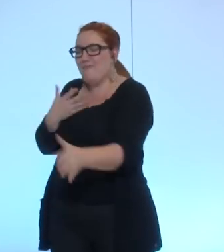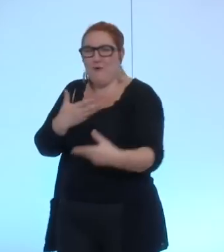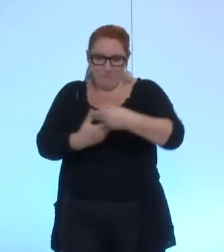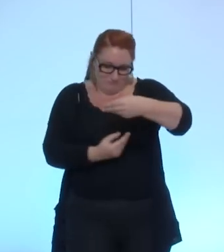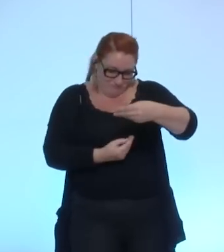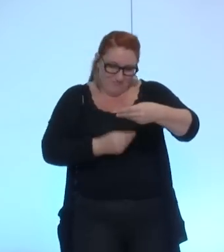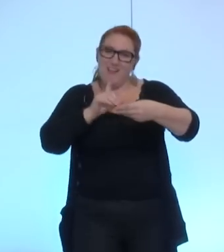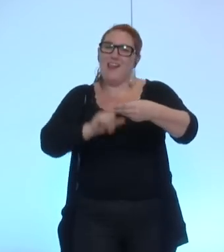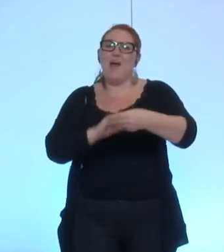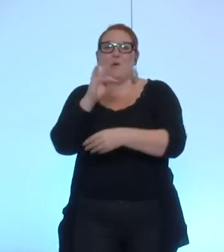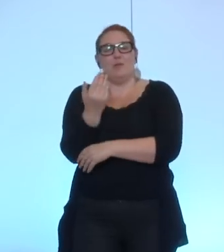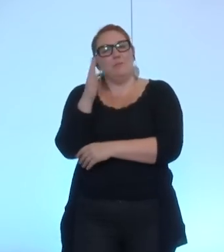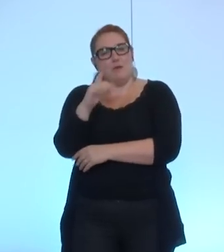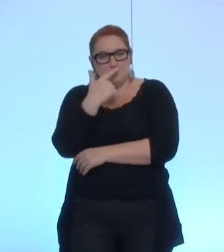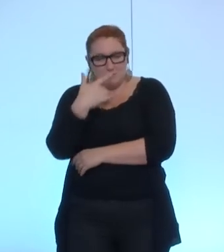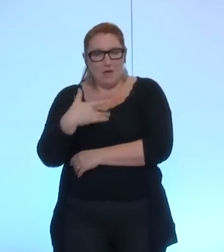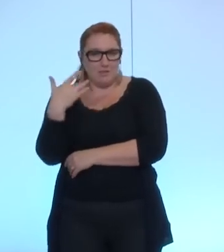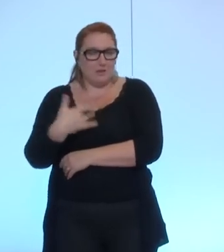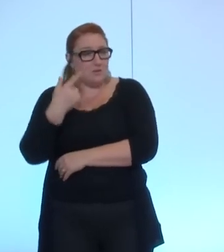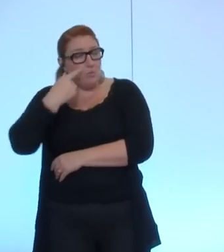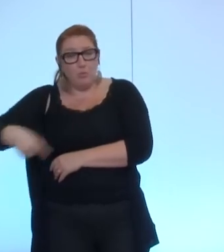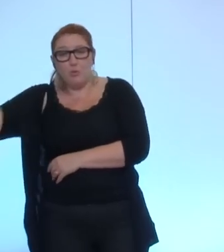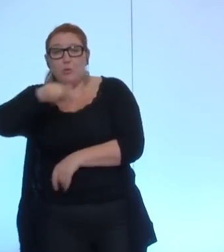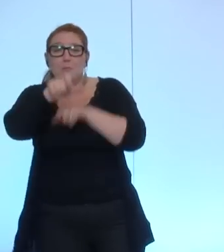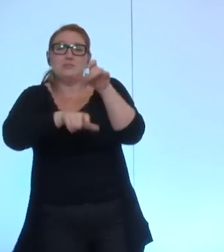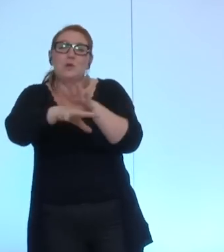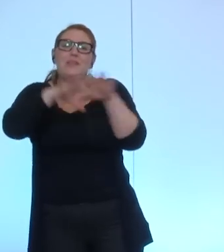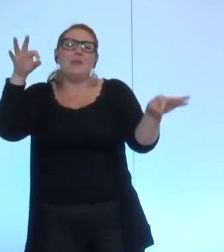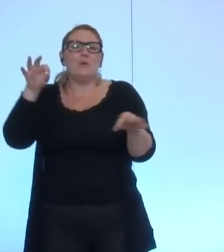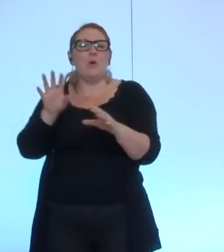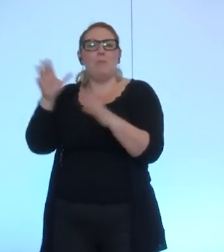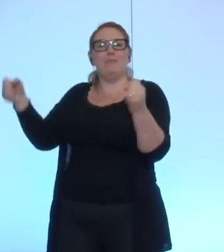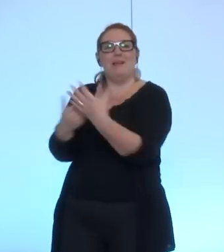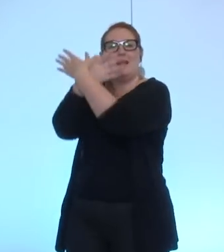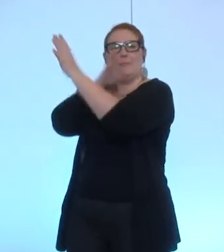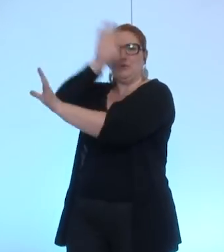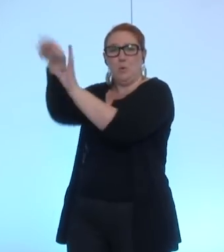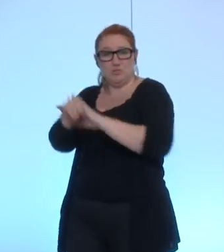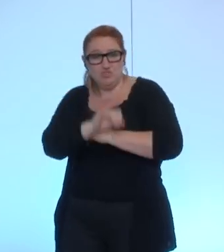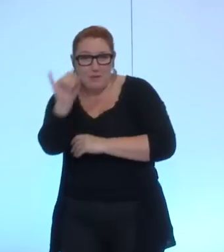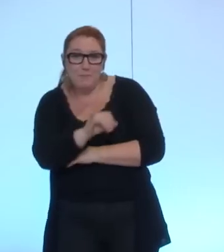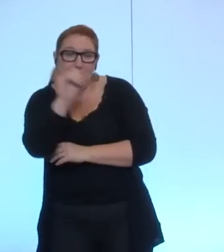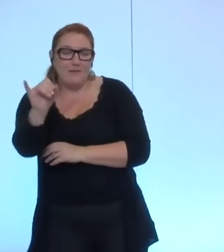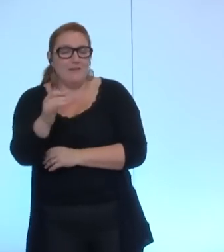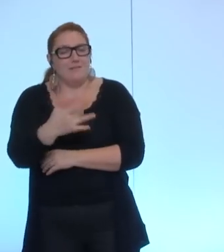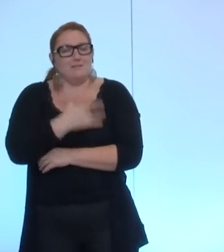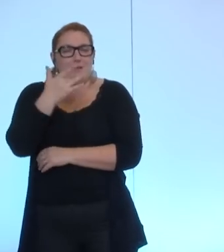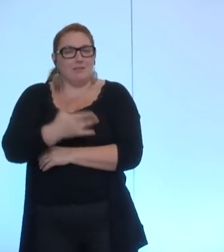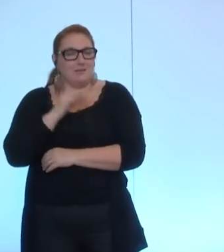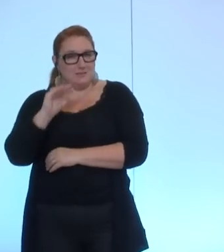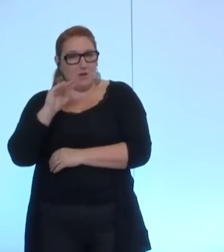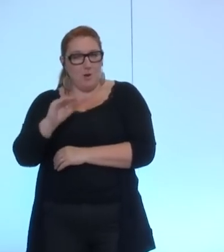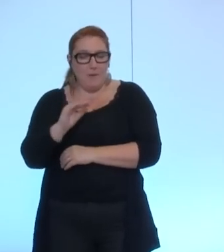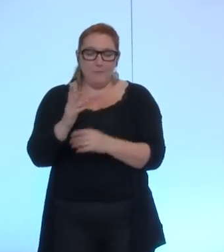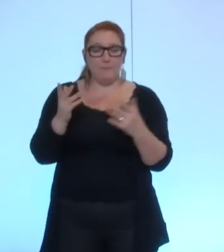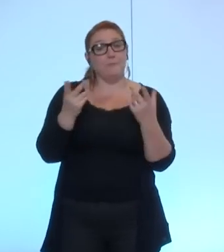je trouve qu'il serait intéressant pour les élus qui ne sont pas à la métro et que toutes les affaires qui concernent la